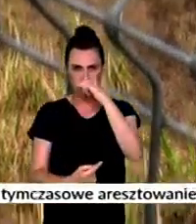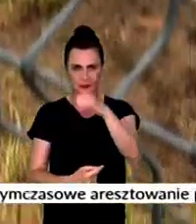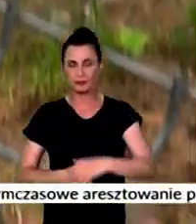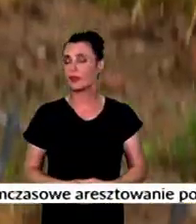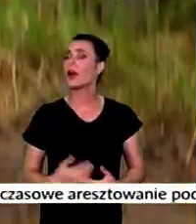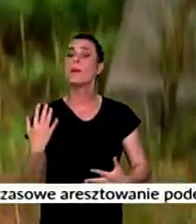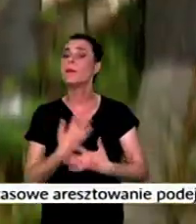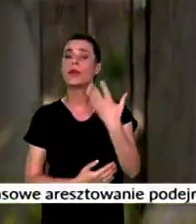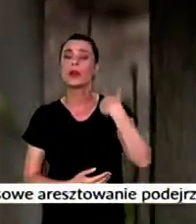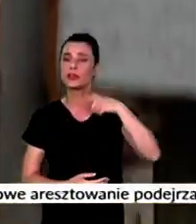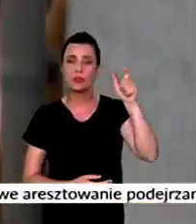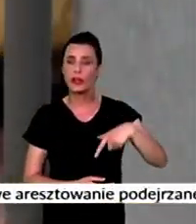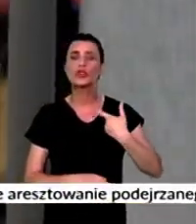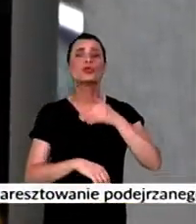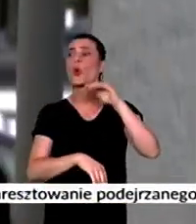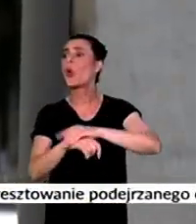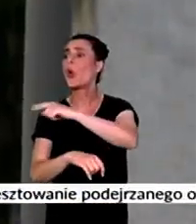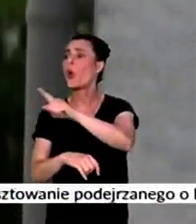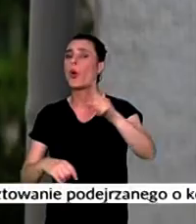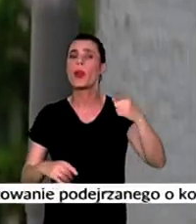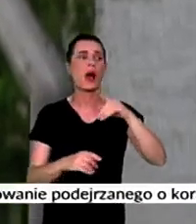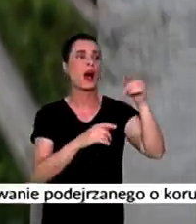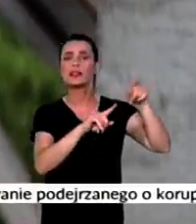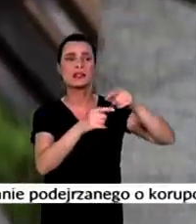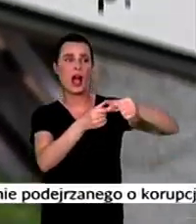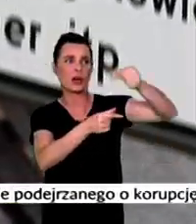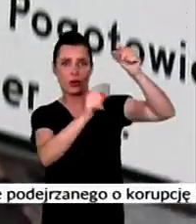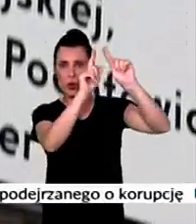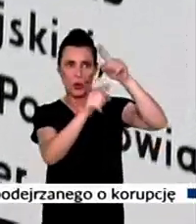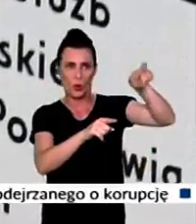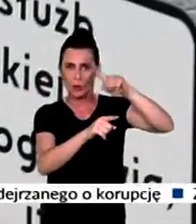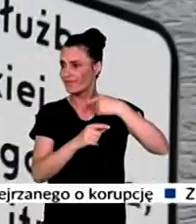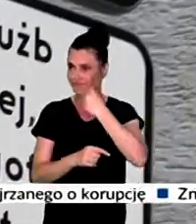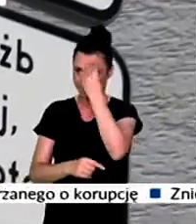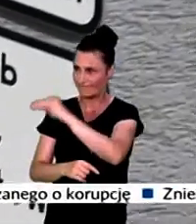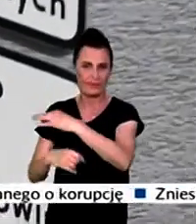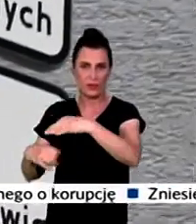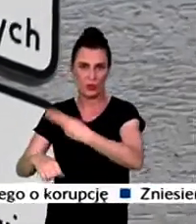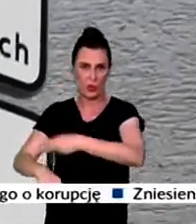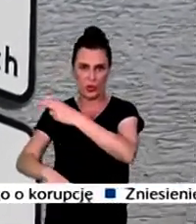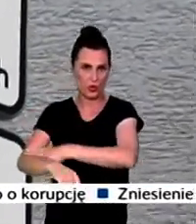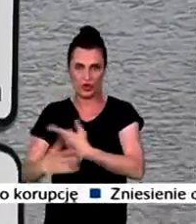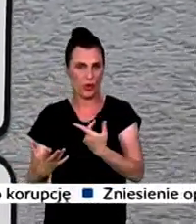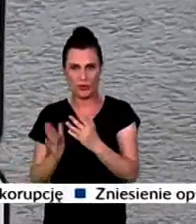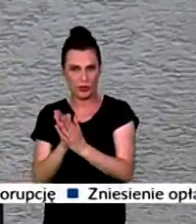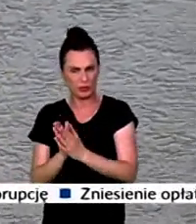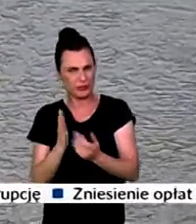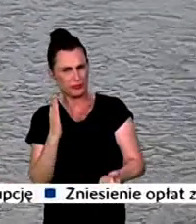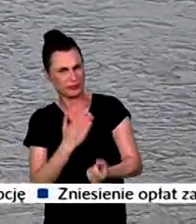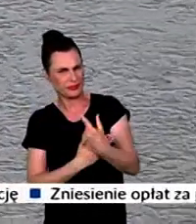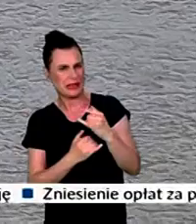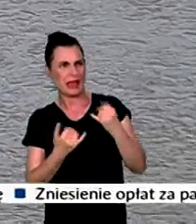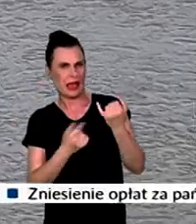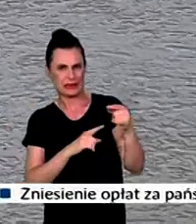dowiedzieliśmy się, nikt o zgodę na ustawienie znaku B36 do urzędników nawet nie wystąpił. Jak to możliwe, że